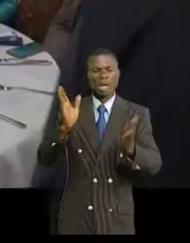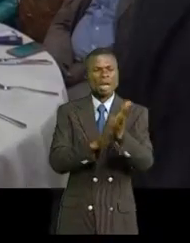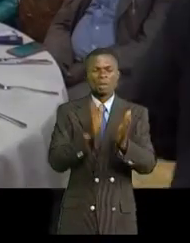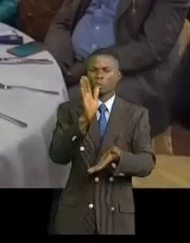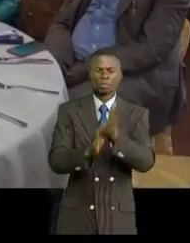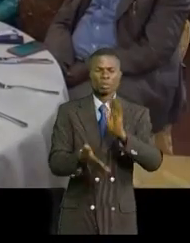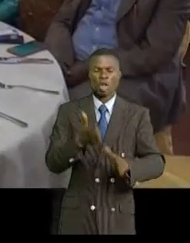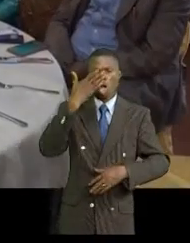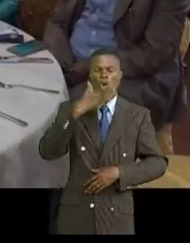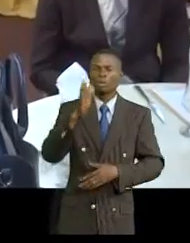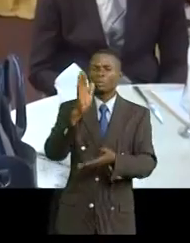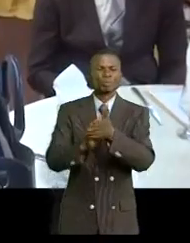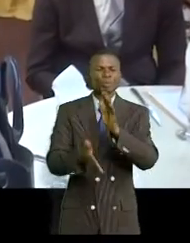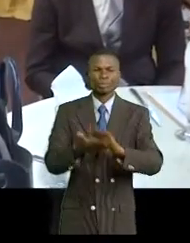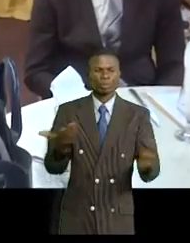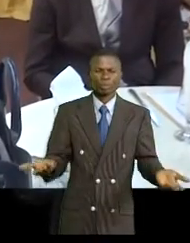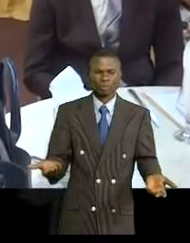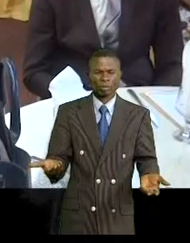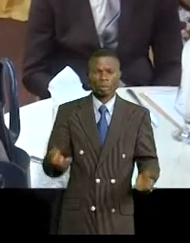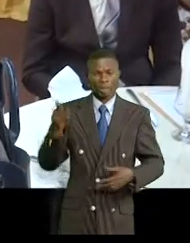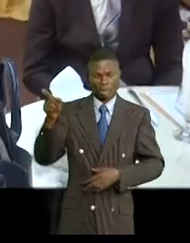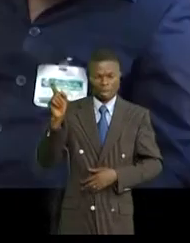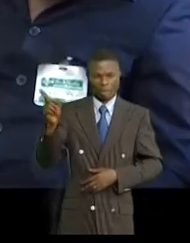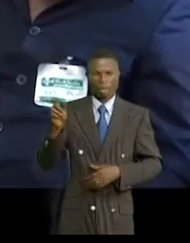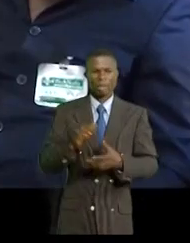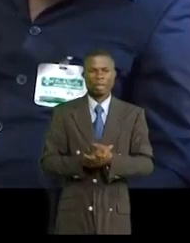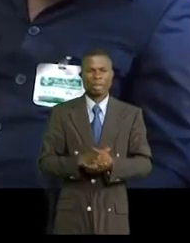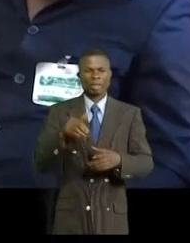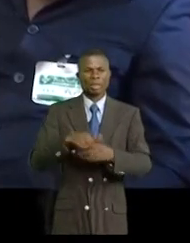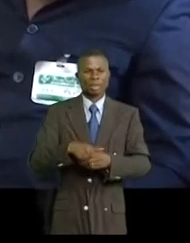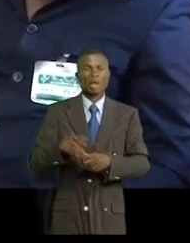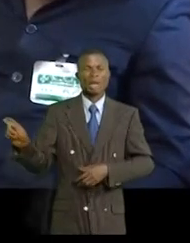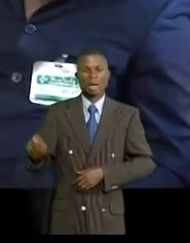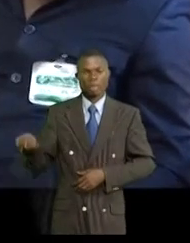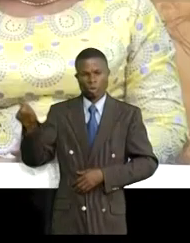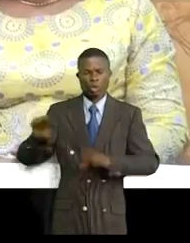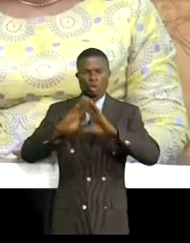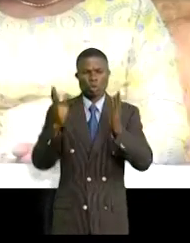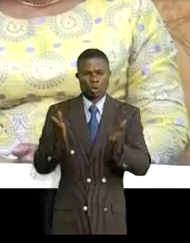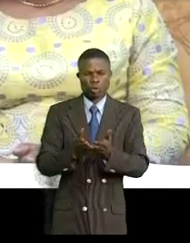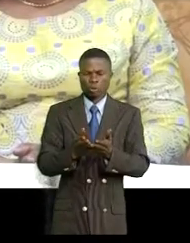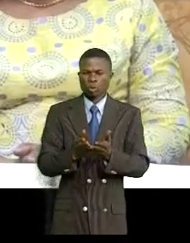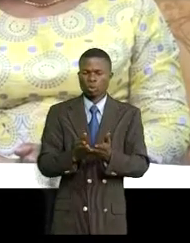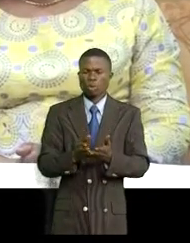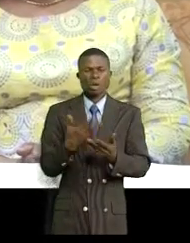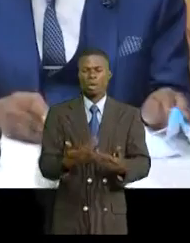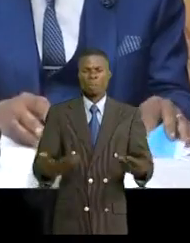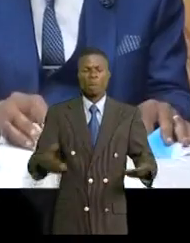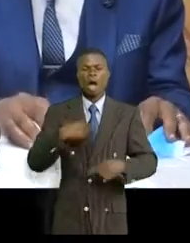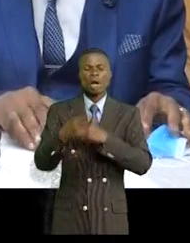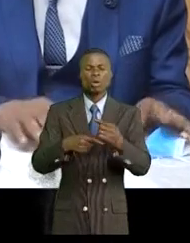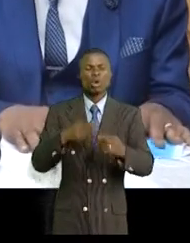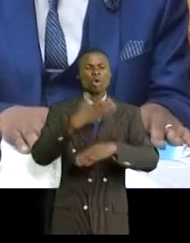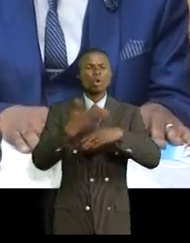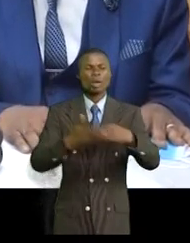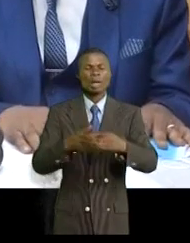sanitaires et routières ne sont pas toujours au rendez-vous. Dans ce territoire tout est prioritaire mais par où commencer des